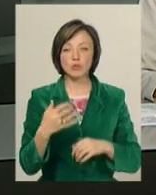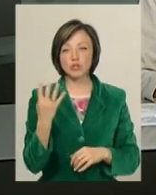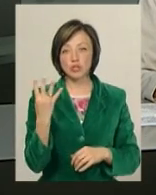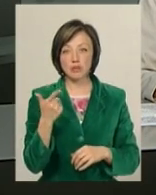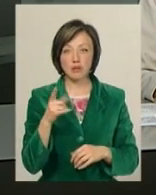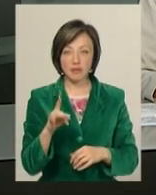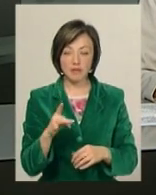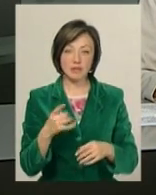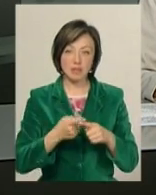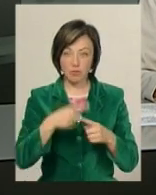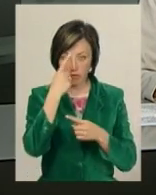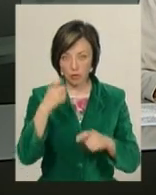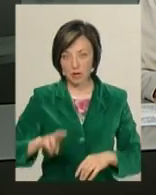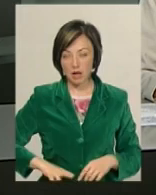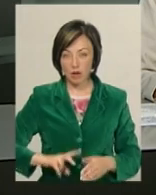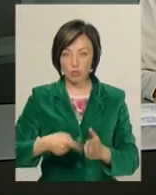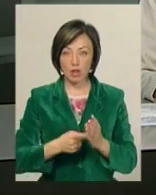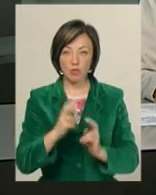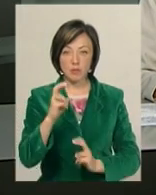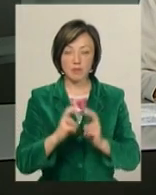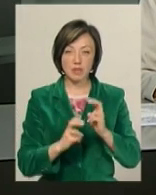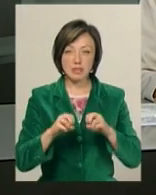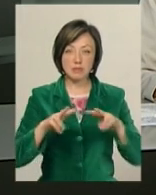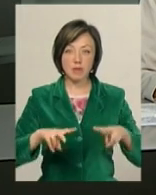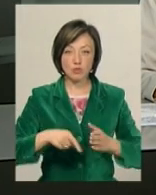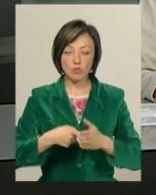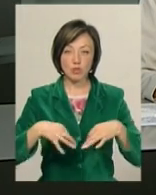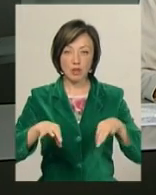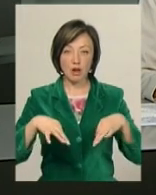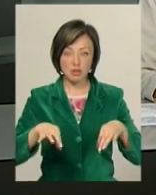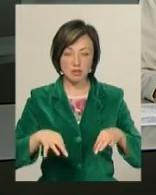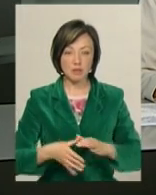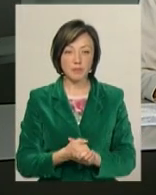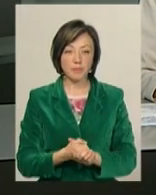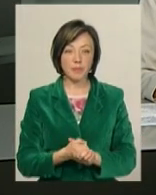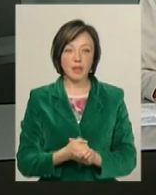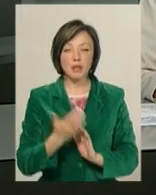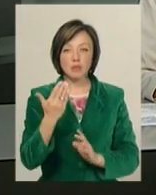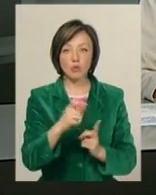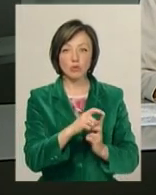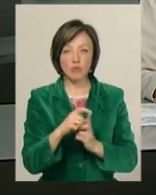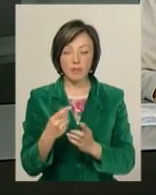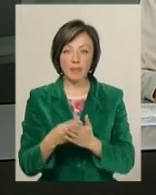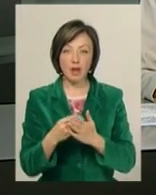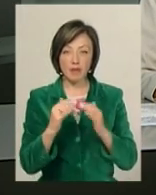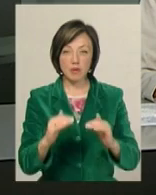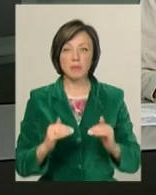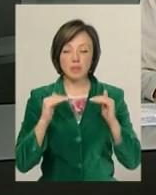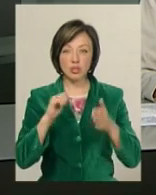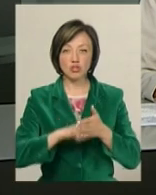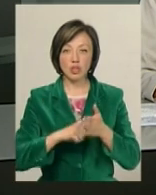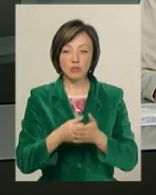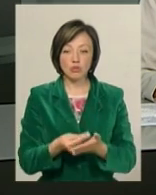гривні. Про це повідомив директор комунального підприємства «Спецкомунтранс» Владислав Кривенчук. За його словами, тарифи підняли через